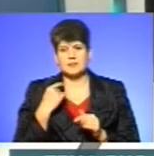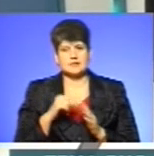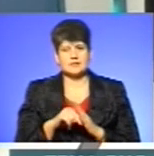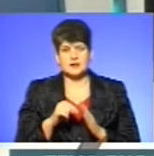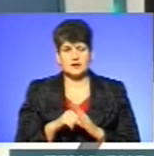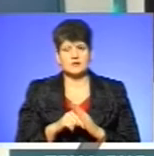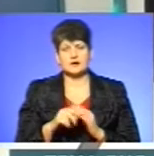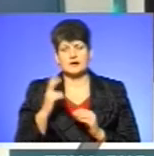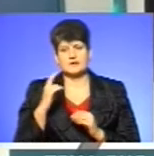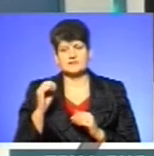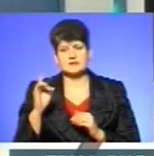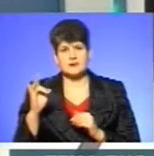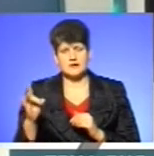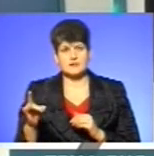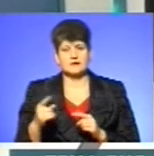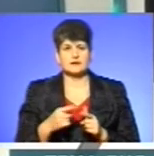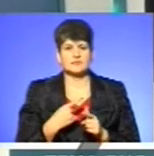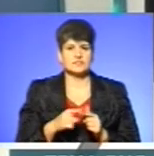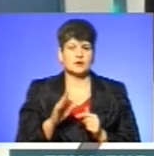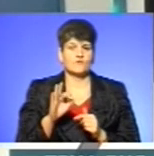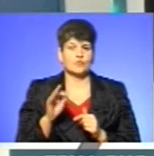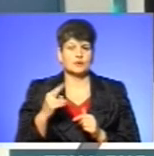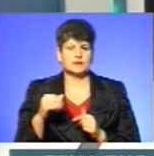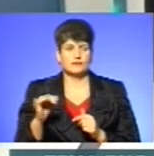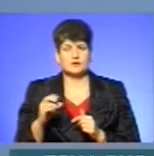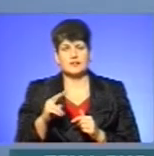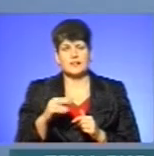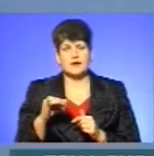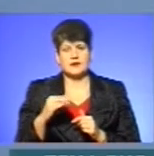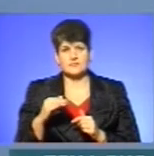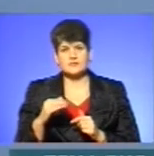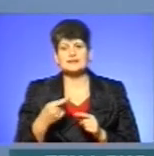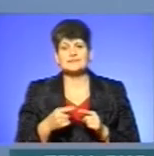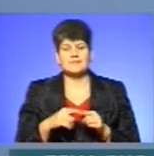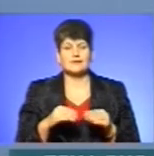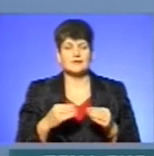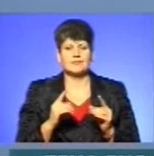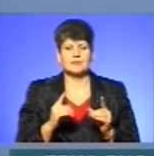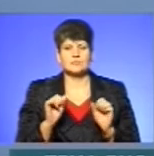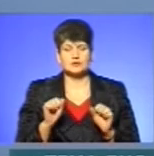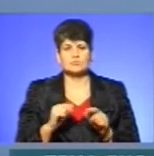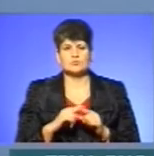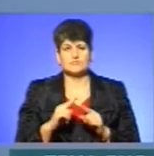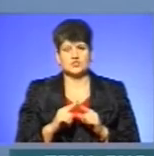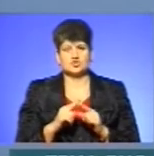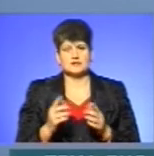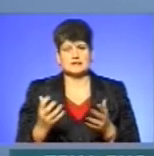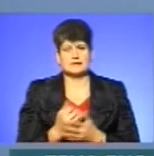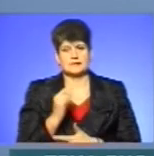«Київстар», чи «Водафон», чи «Лайфсел». Це дає тільки можливості для того, щоб скоріше встановити дитину.